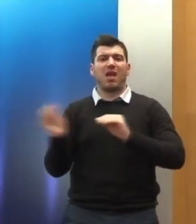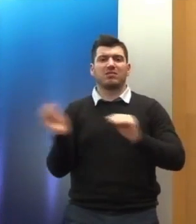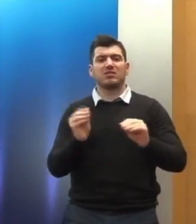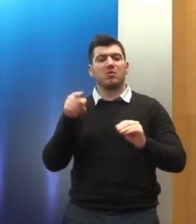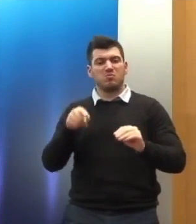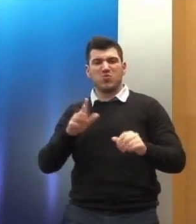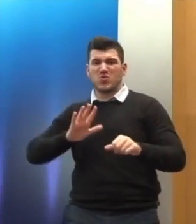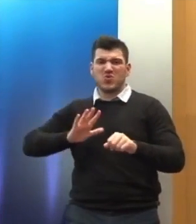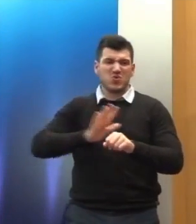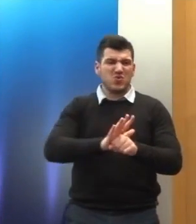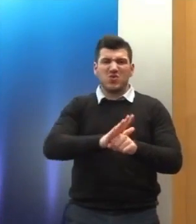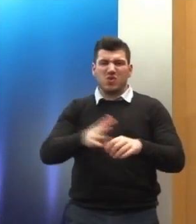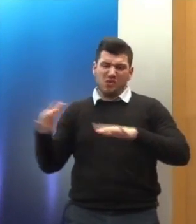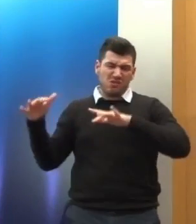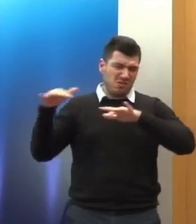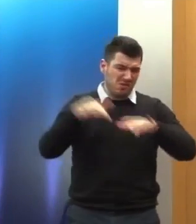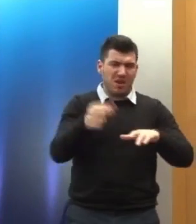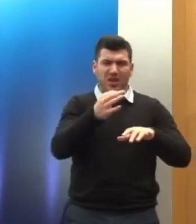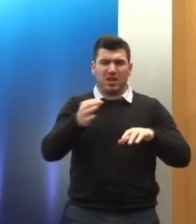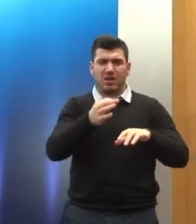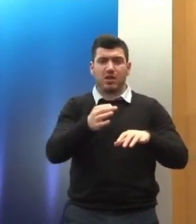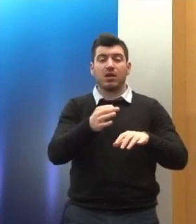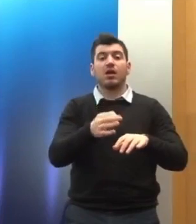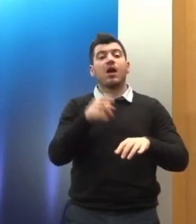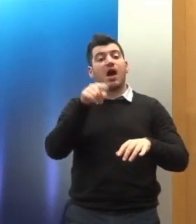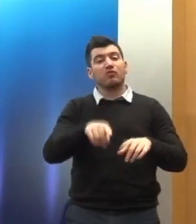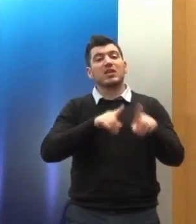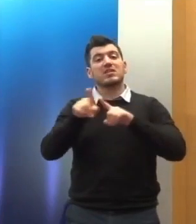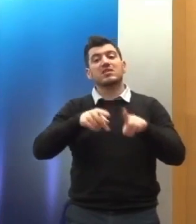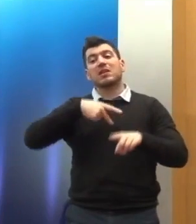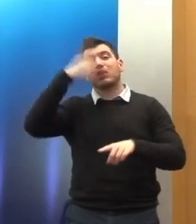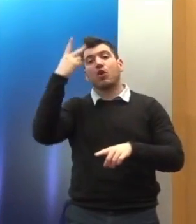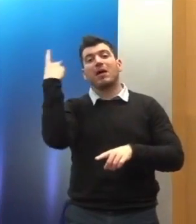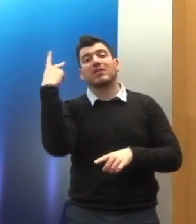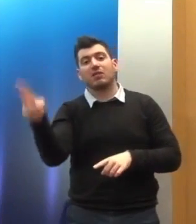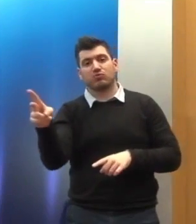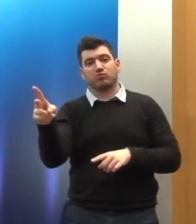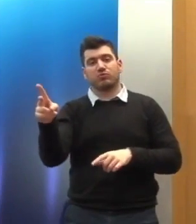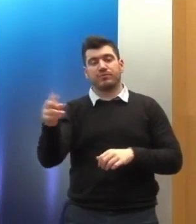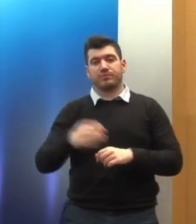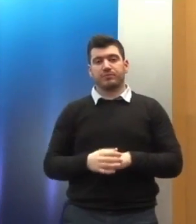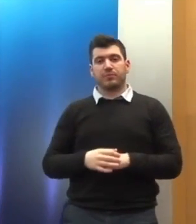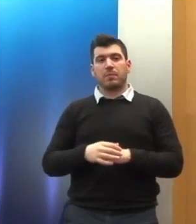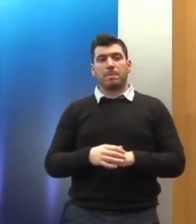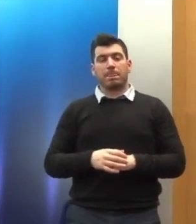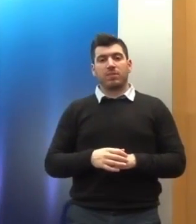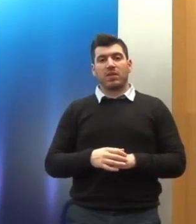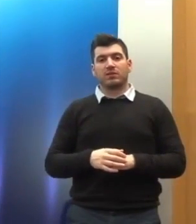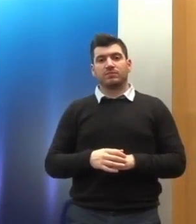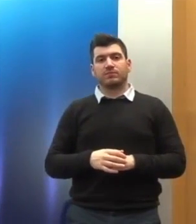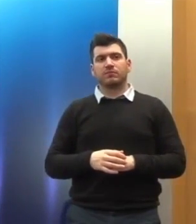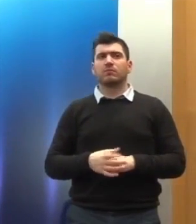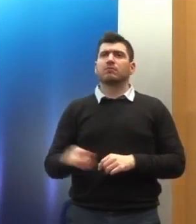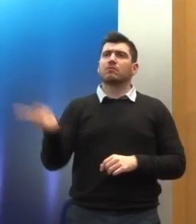εκεί έχει να κάνει και με τα δικαιώματα τα δικά τους έχει όμως να κάνει κυρίως ή εξίσου με βασικά